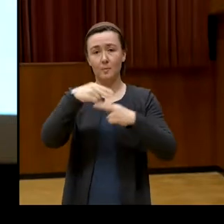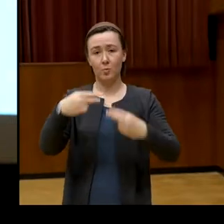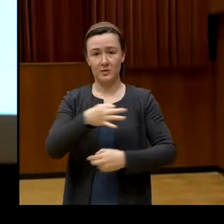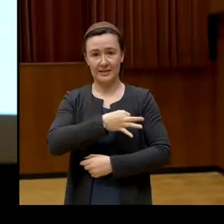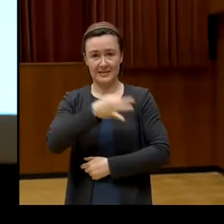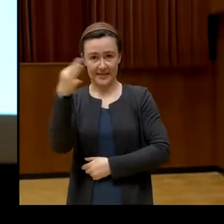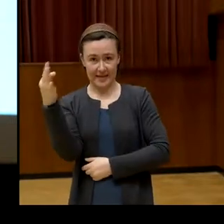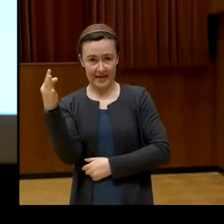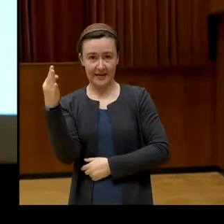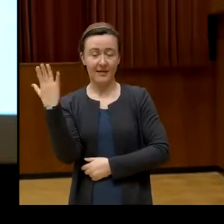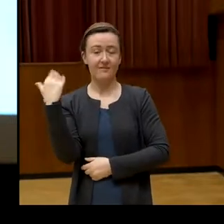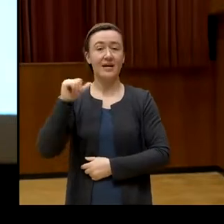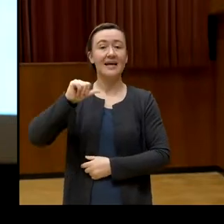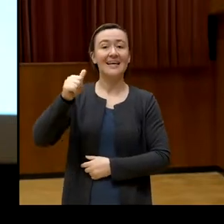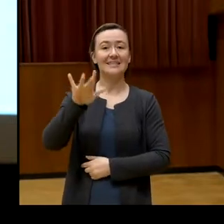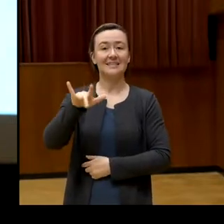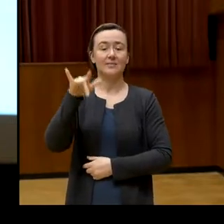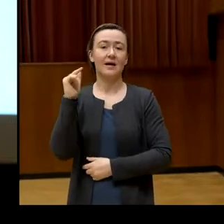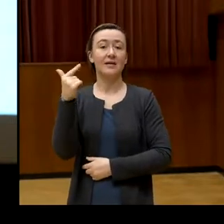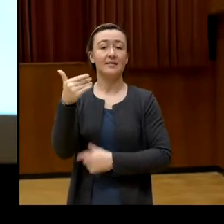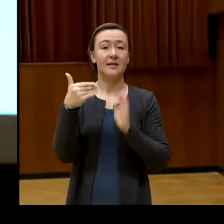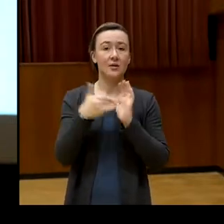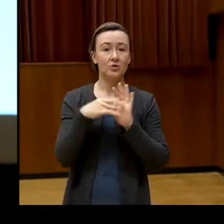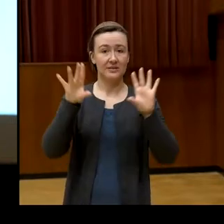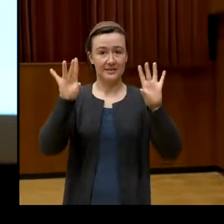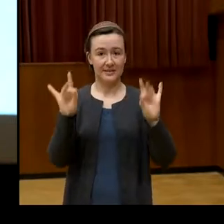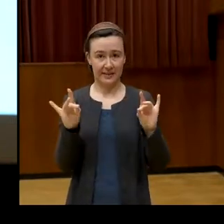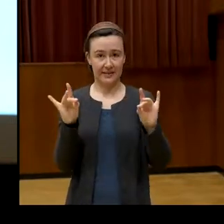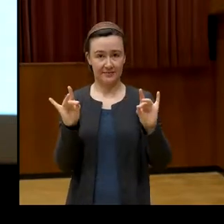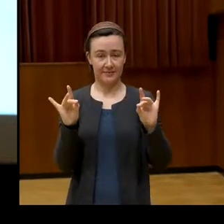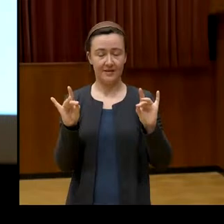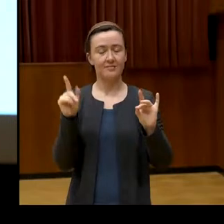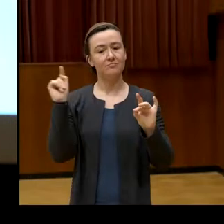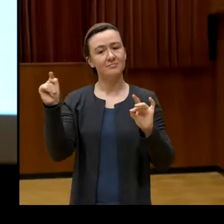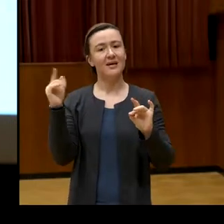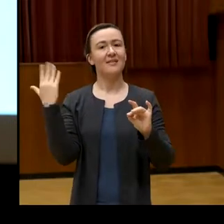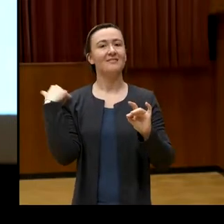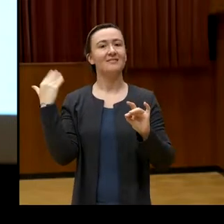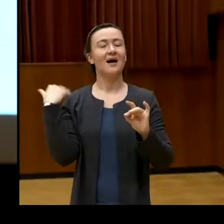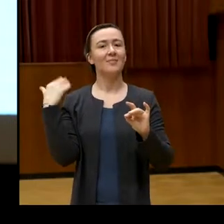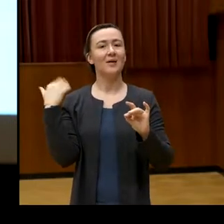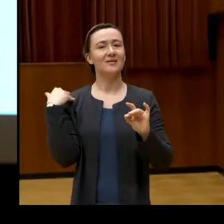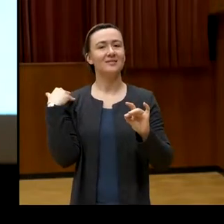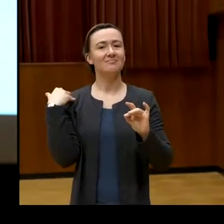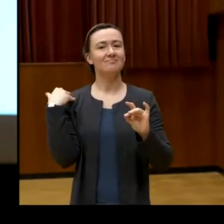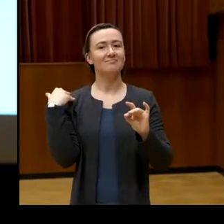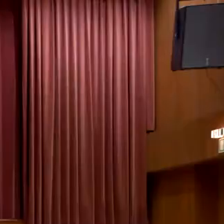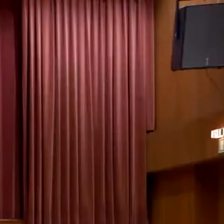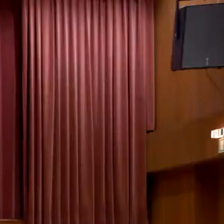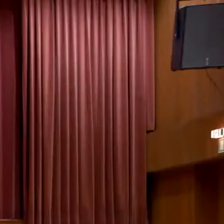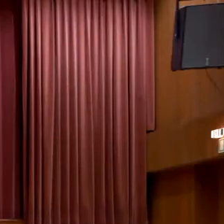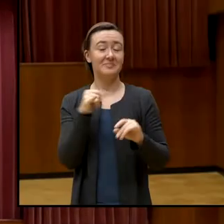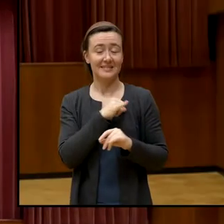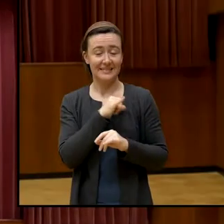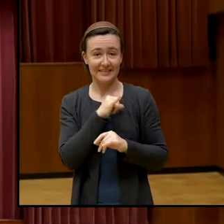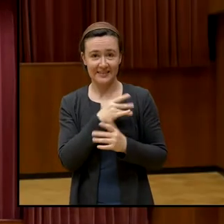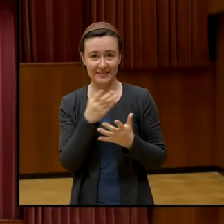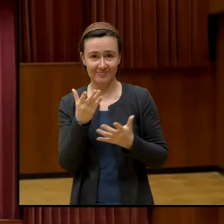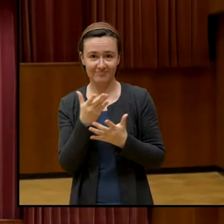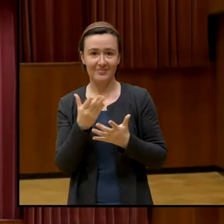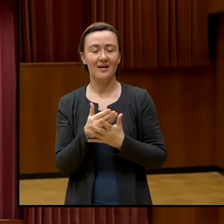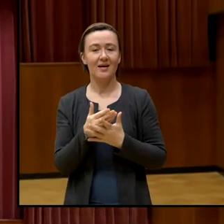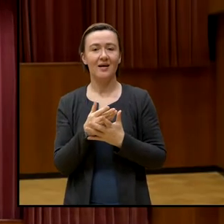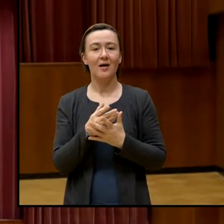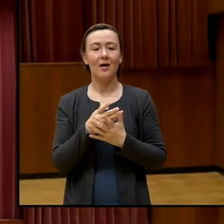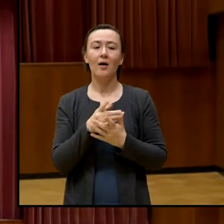1. Mai 2010 bei der Blockade eines, und das ist das Interessante daran, von der